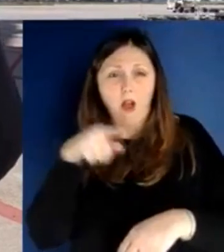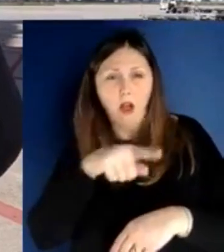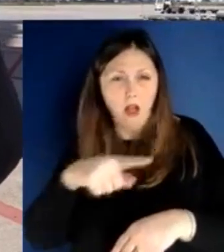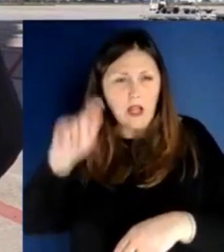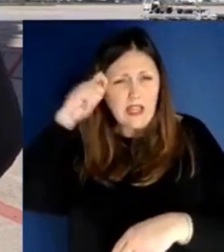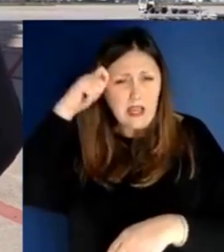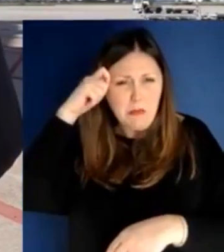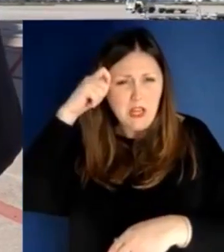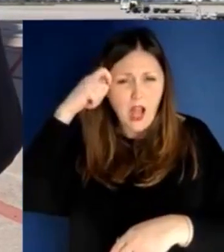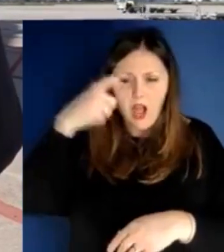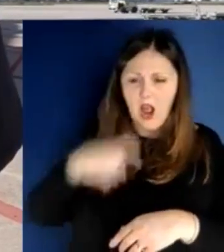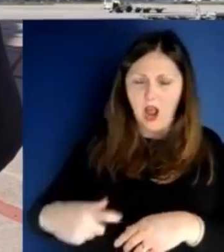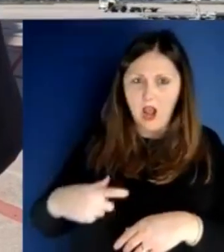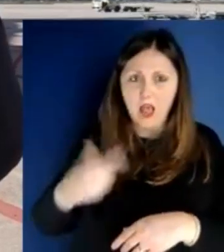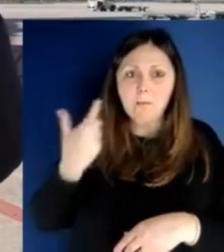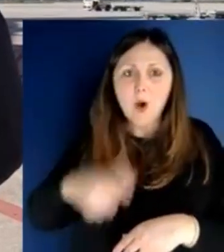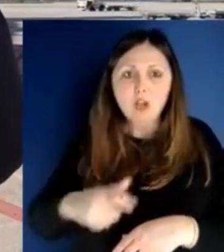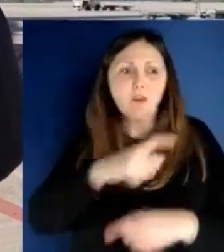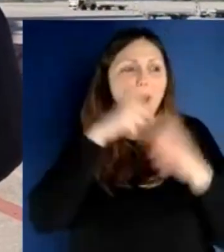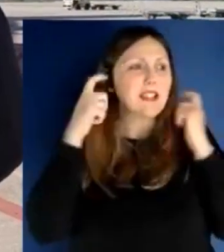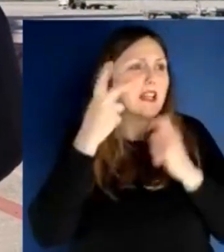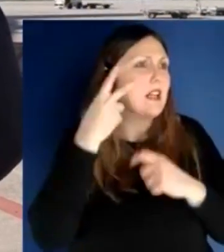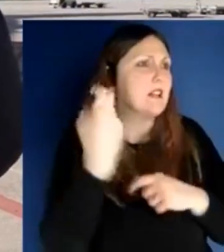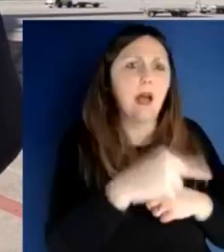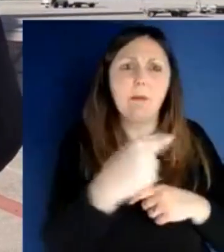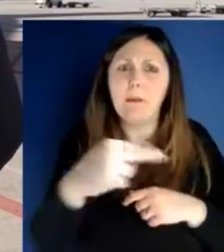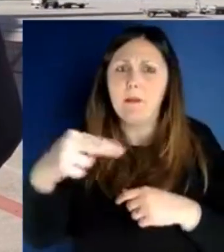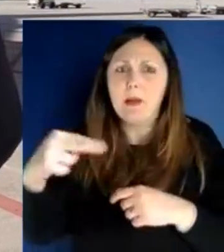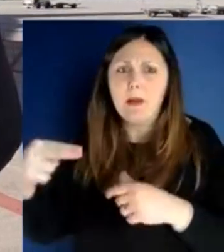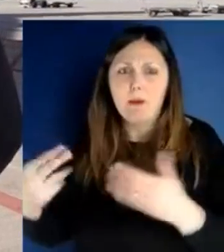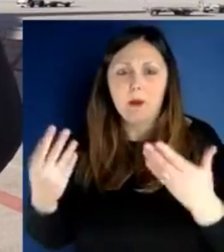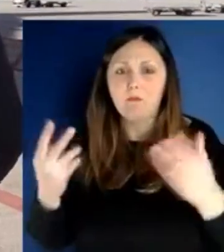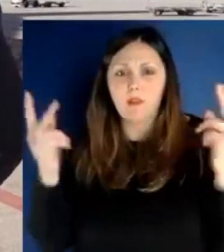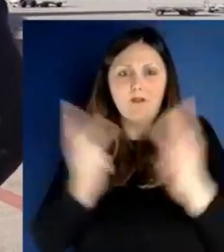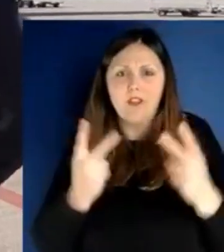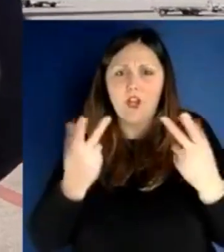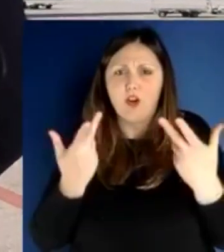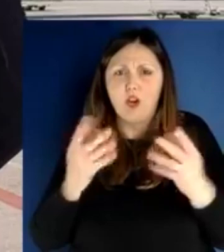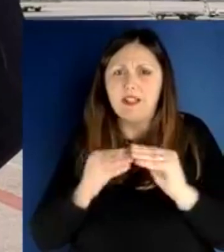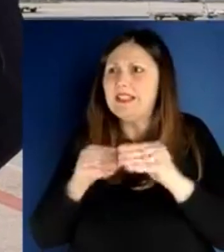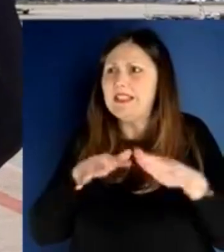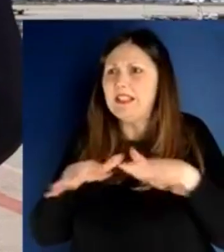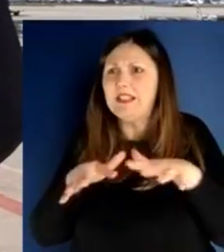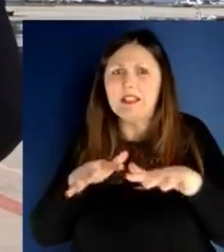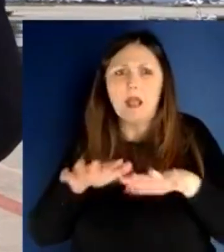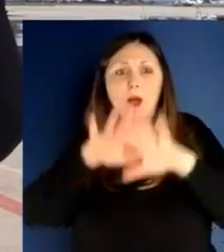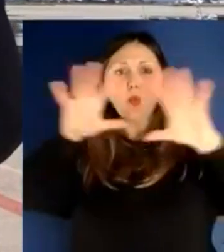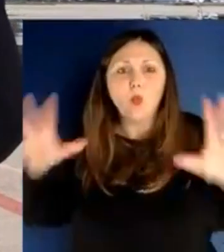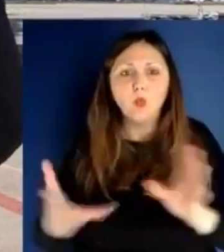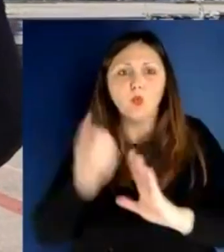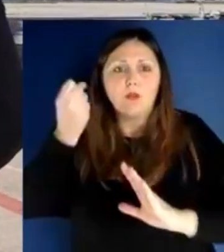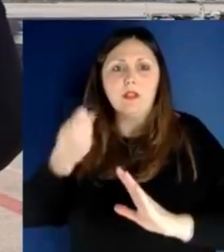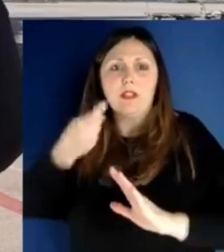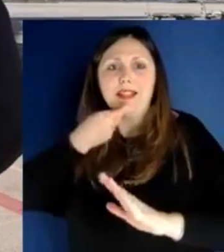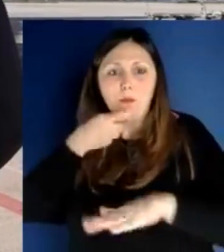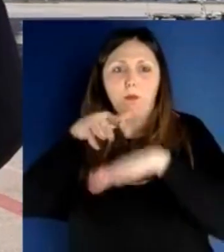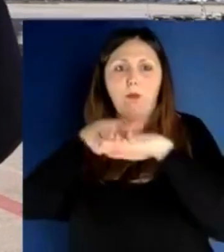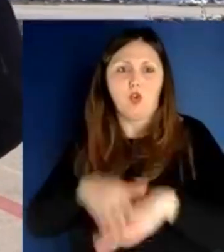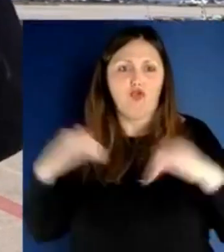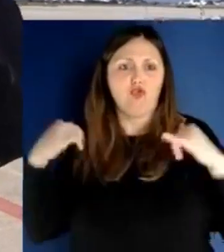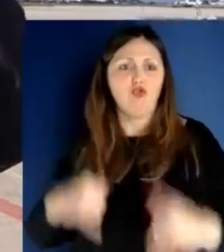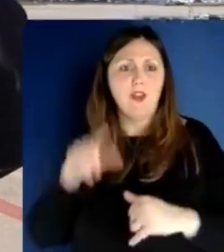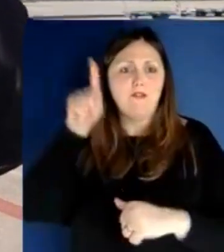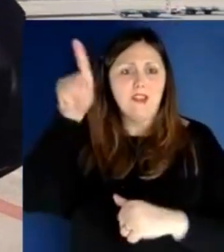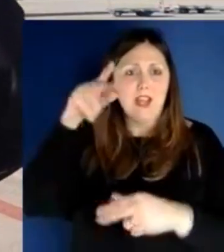sistema era stato accentrato dalla protezione civile a Roma e quindi in teoria questa attività non doveva essere neanche realizzata, quando